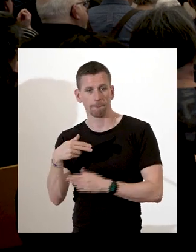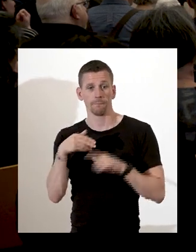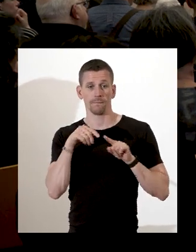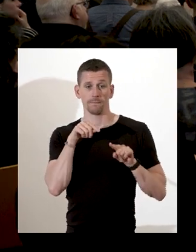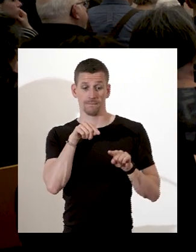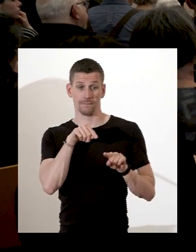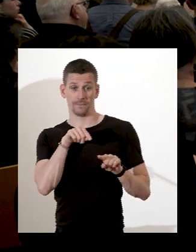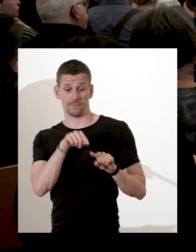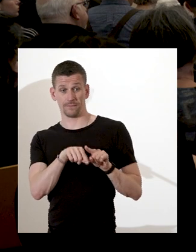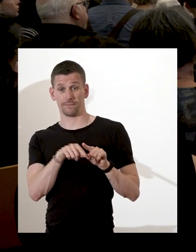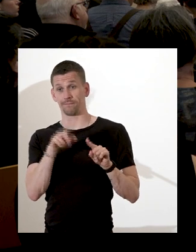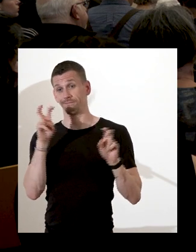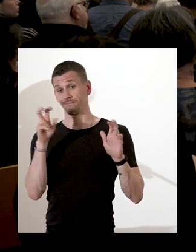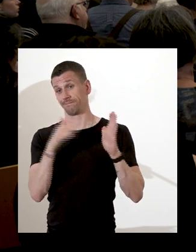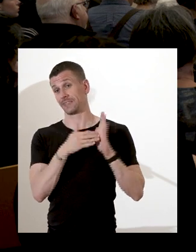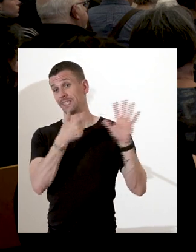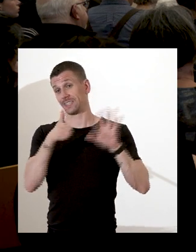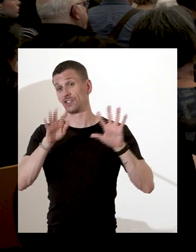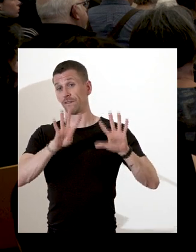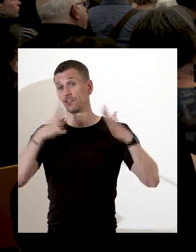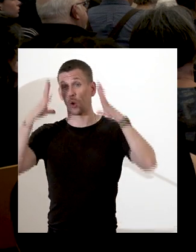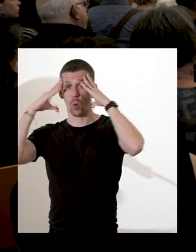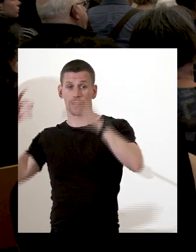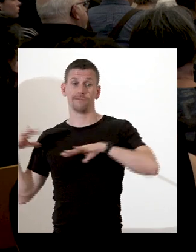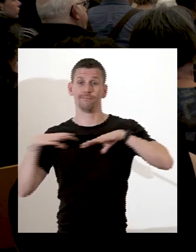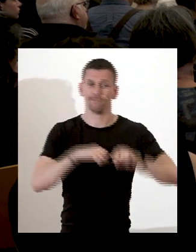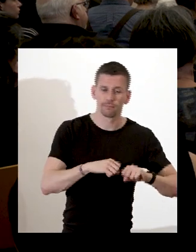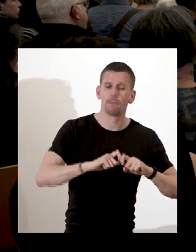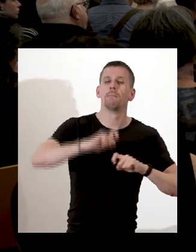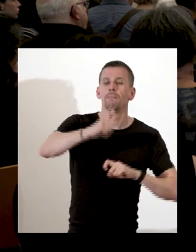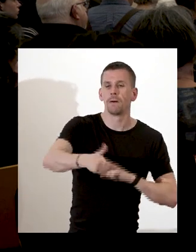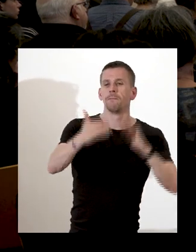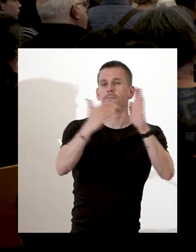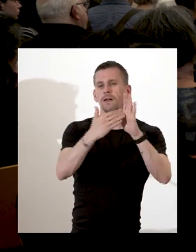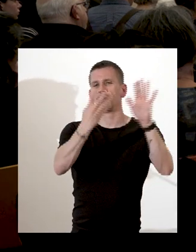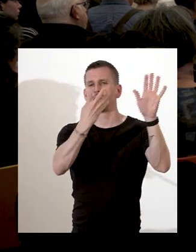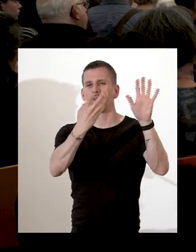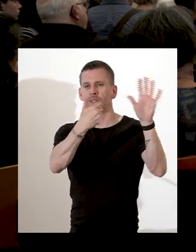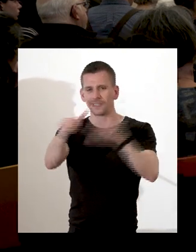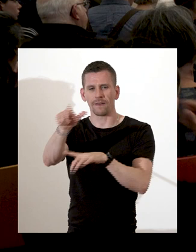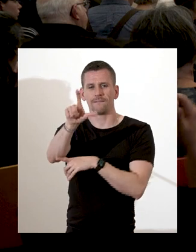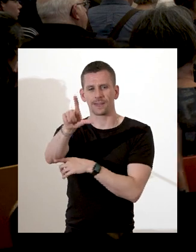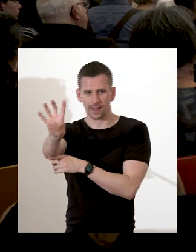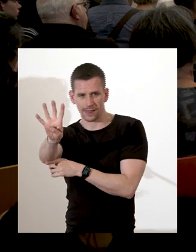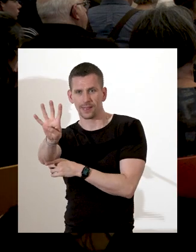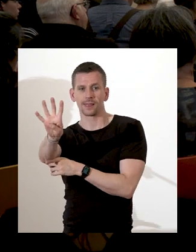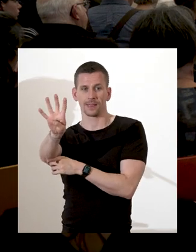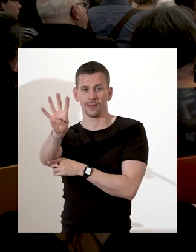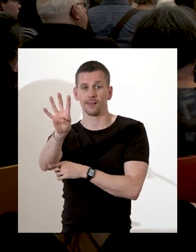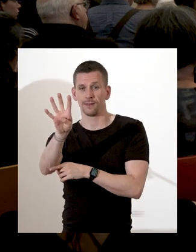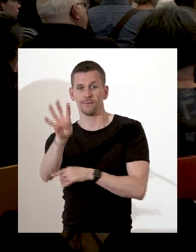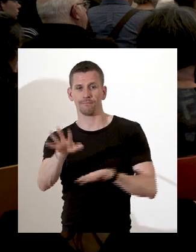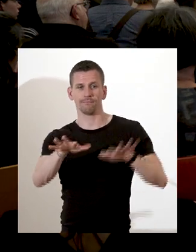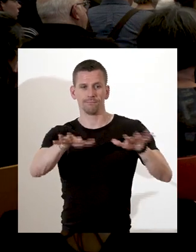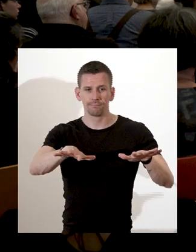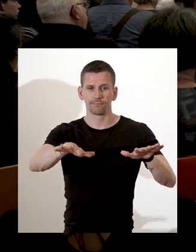à occuper le territoire à partir de 1624. Deux années plus tard, en 1626, le gouverneur qui s'appelle